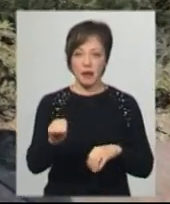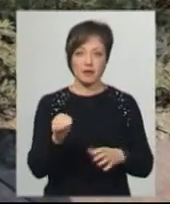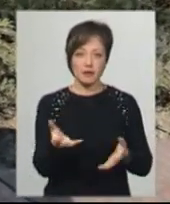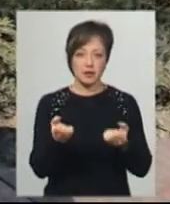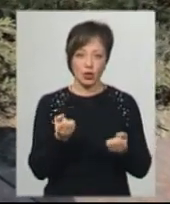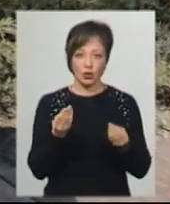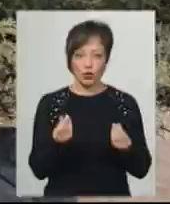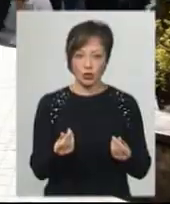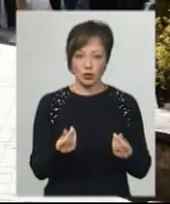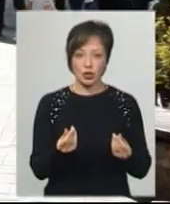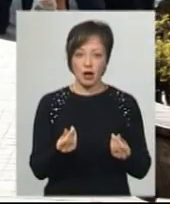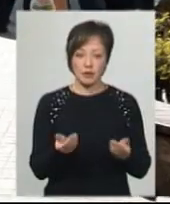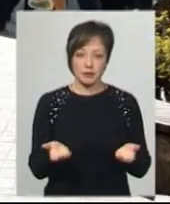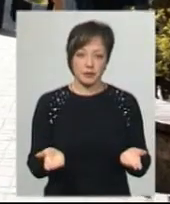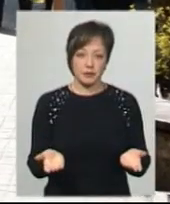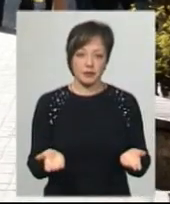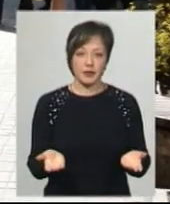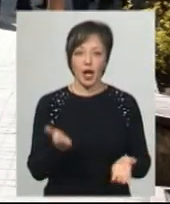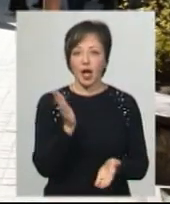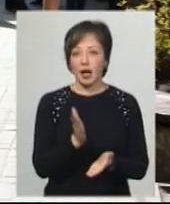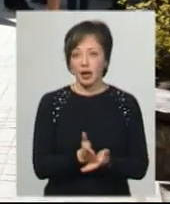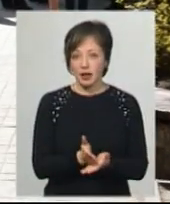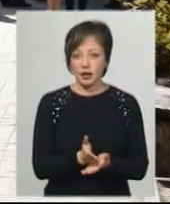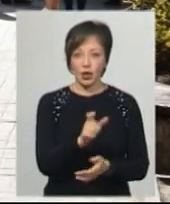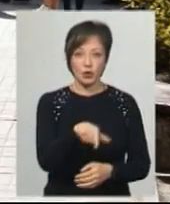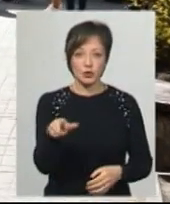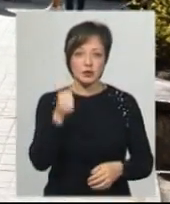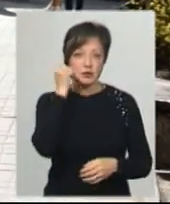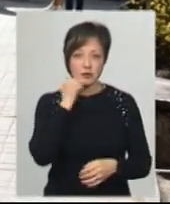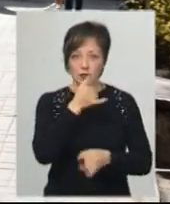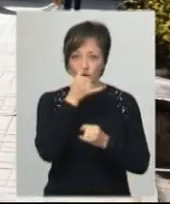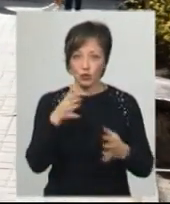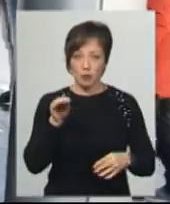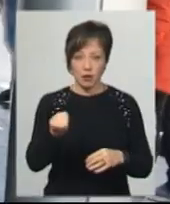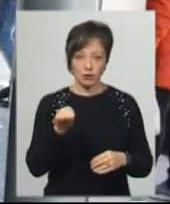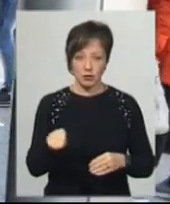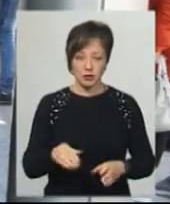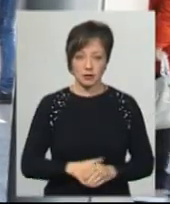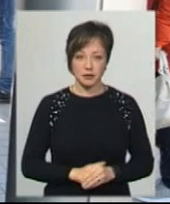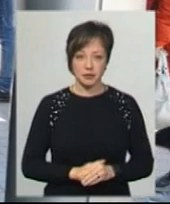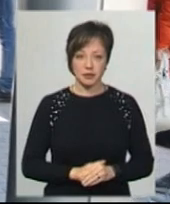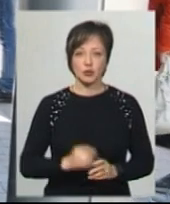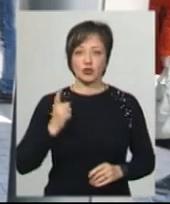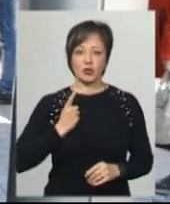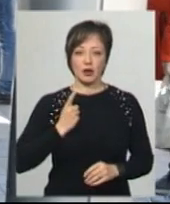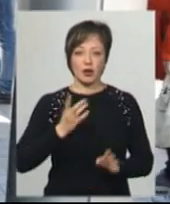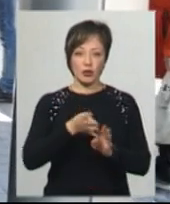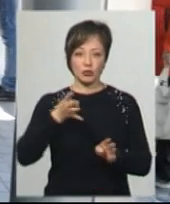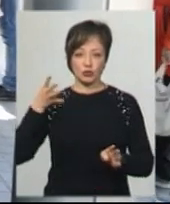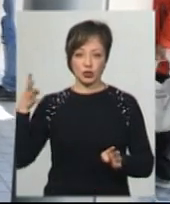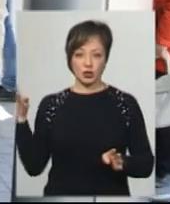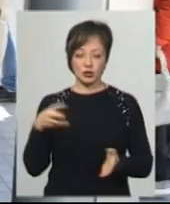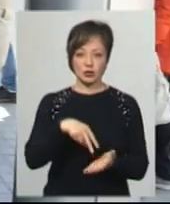лоші, бо в мене другі проблеми. А як старенький, що не можу. І от чекаю тут в черзі